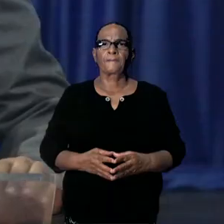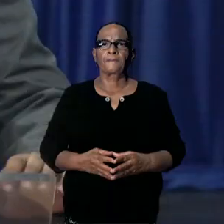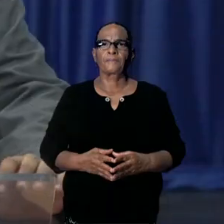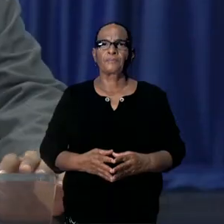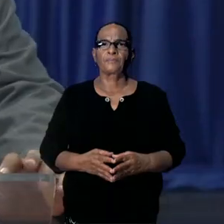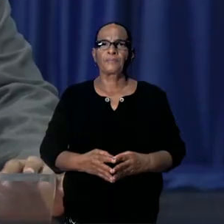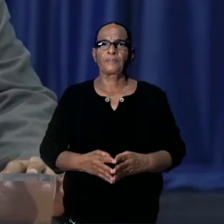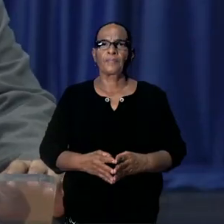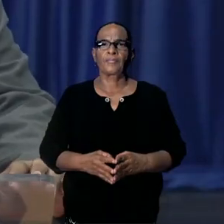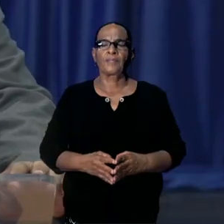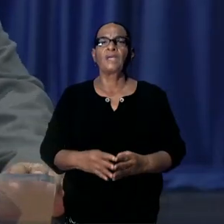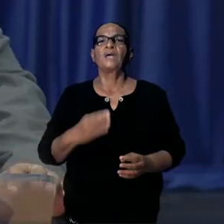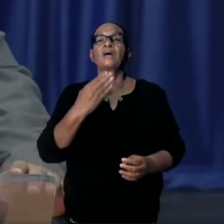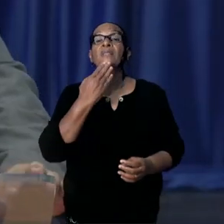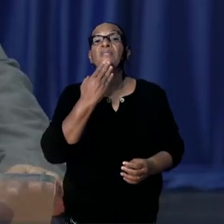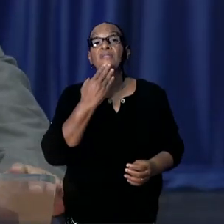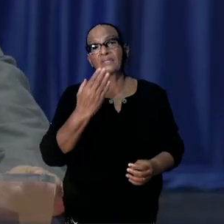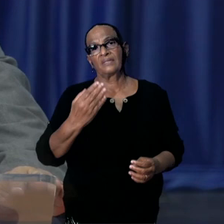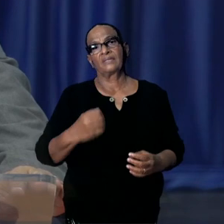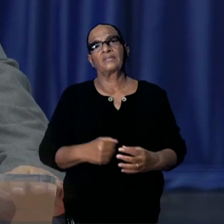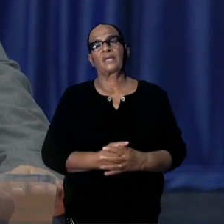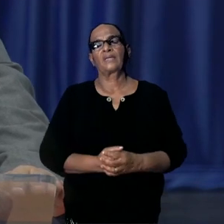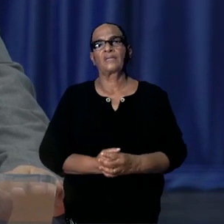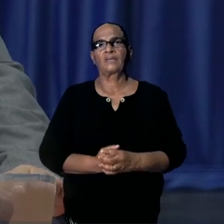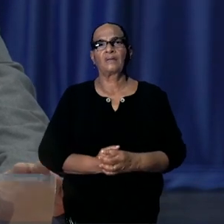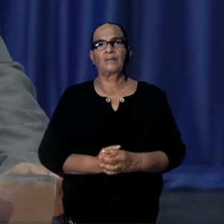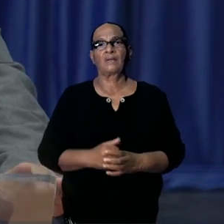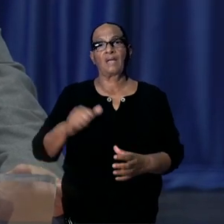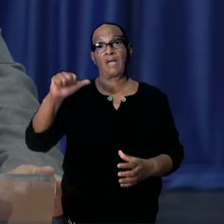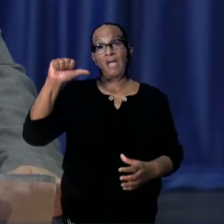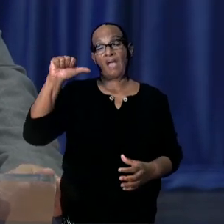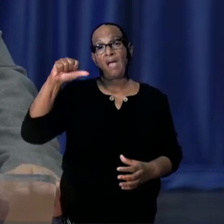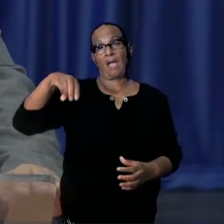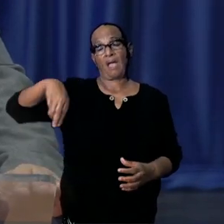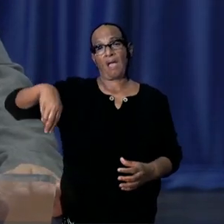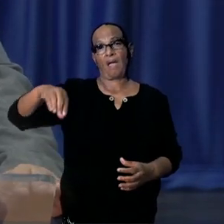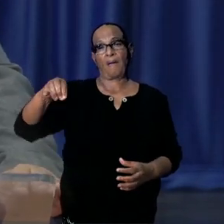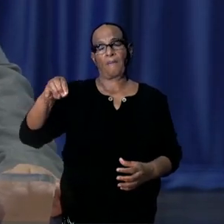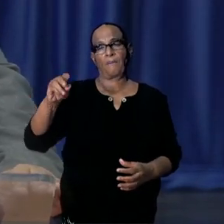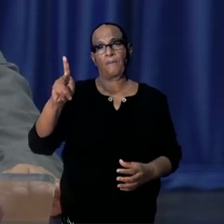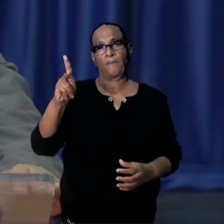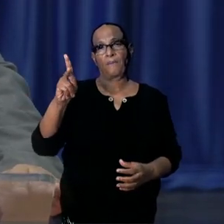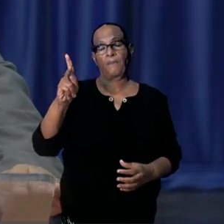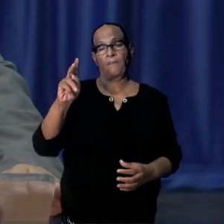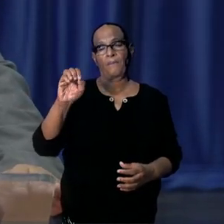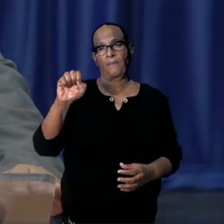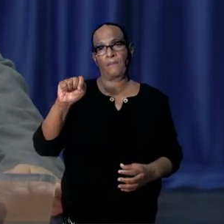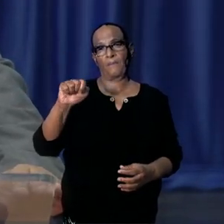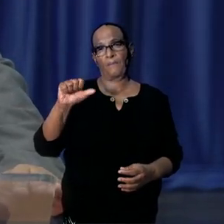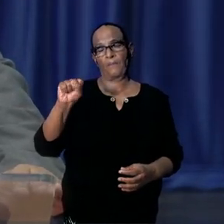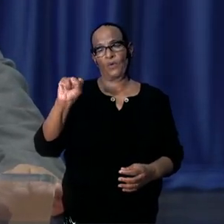Dank minister Amoxie. Ik merk toch weer dat we een